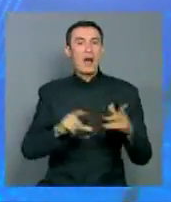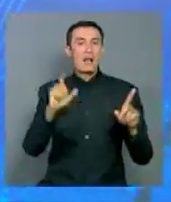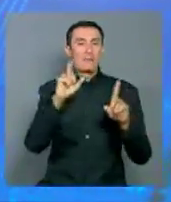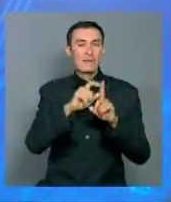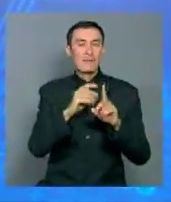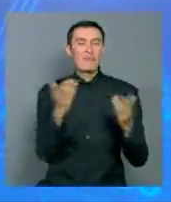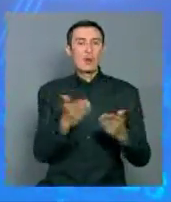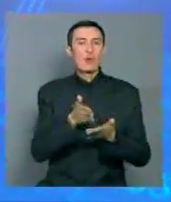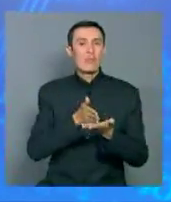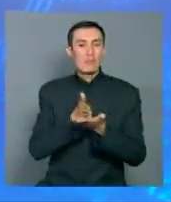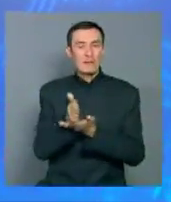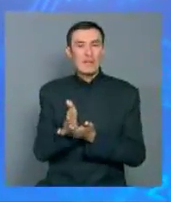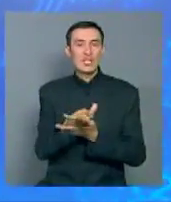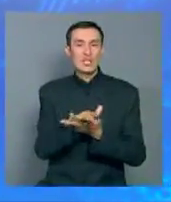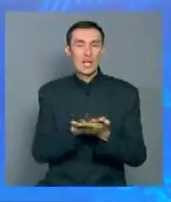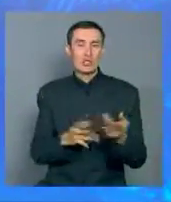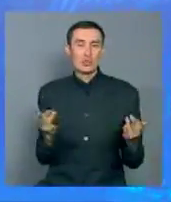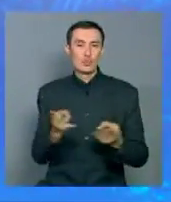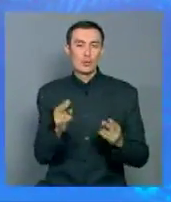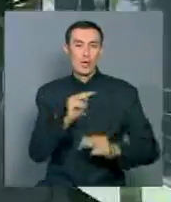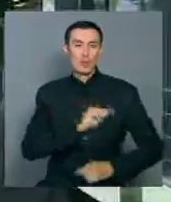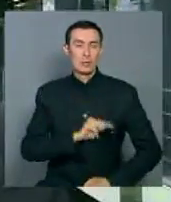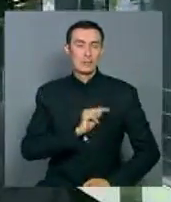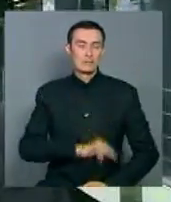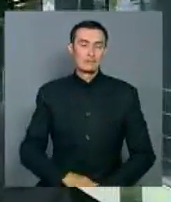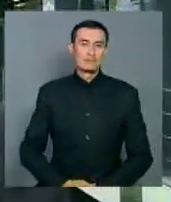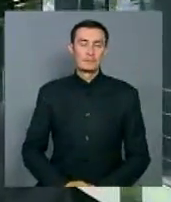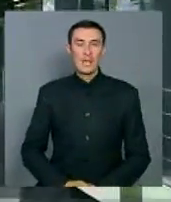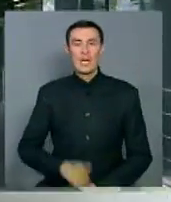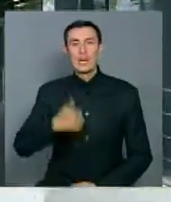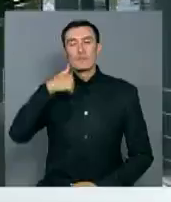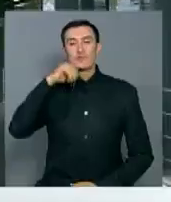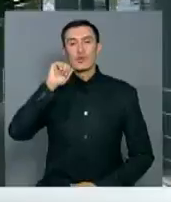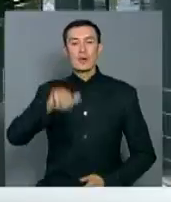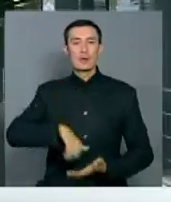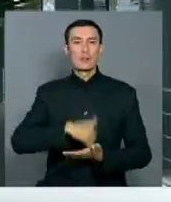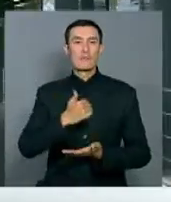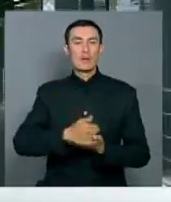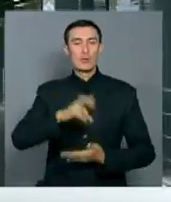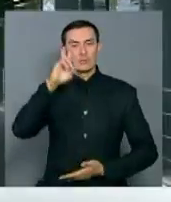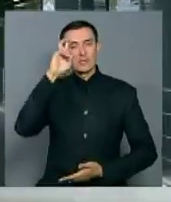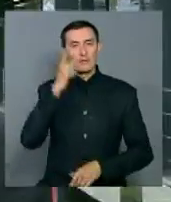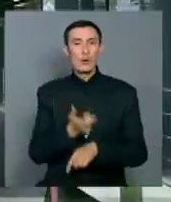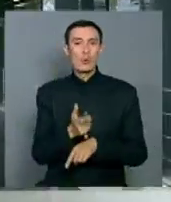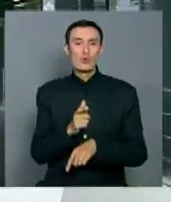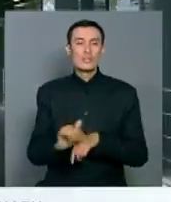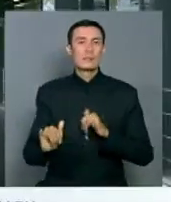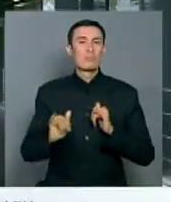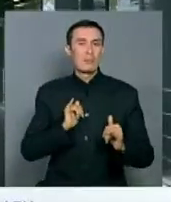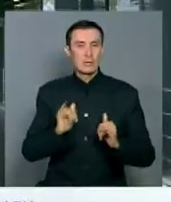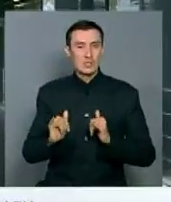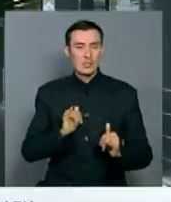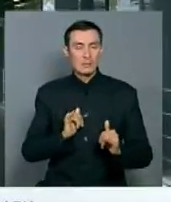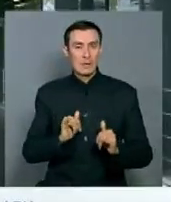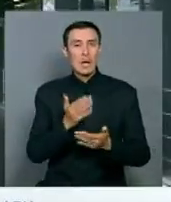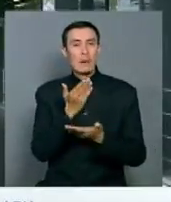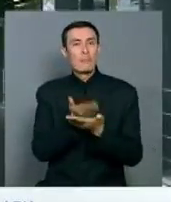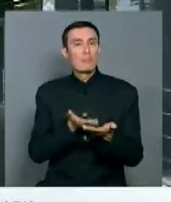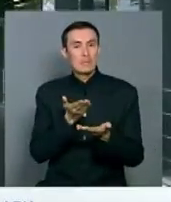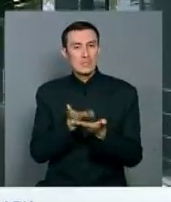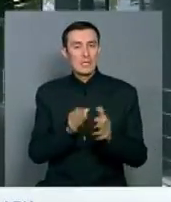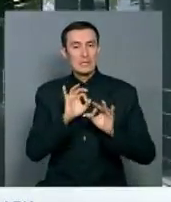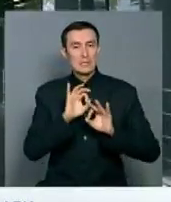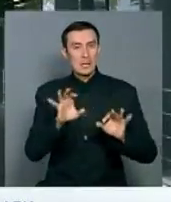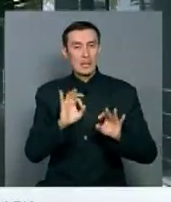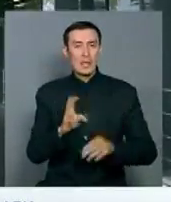каком направлении стоит двигаться дальше. Вчера глава государства очень дипломатично подсказал всем, как